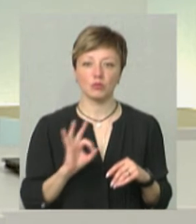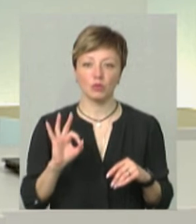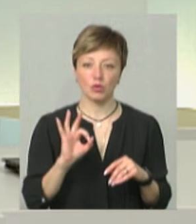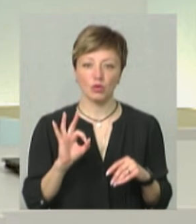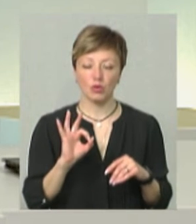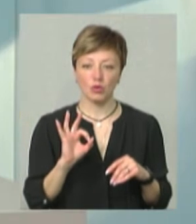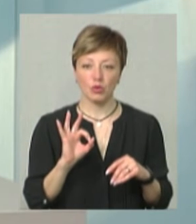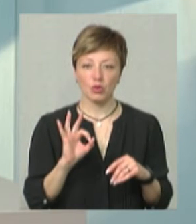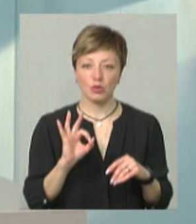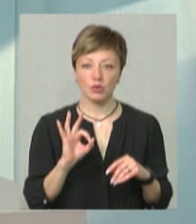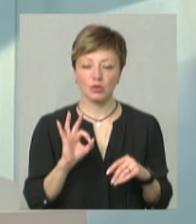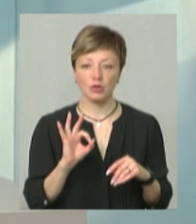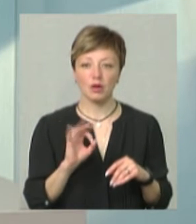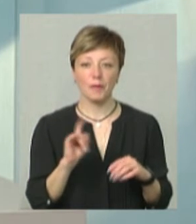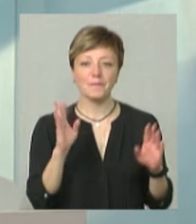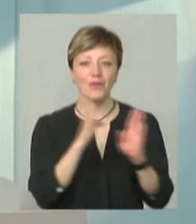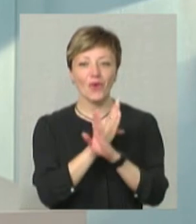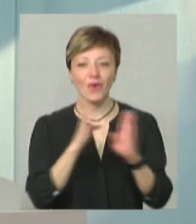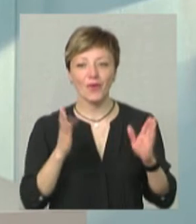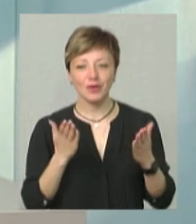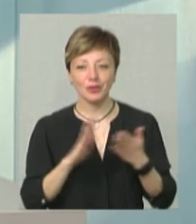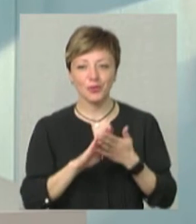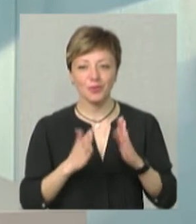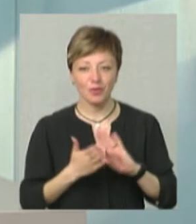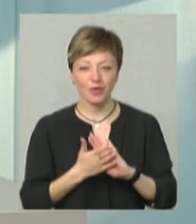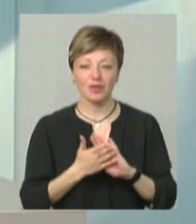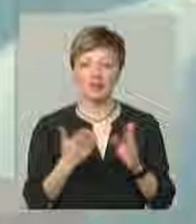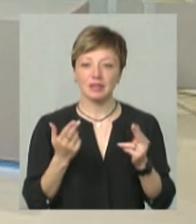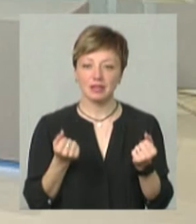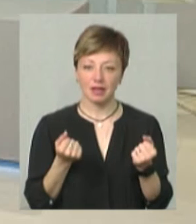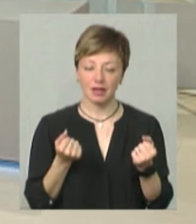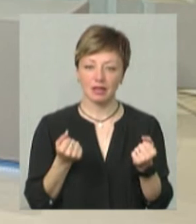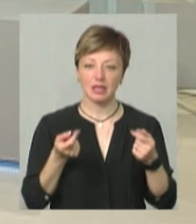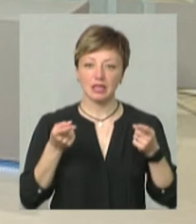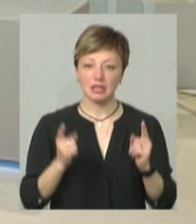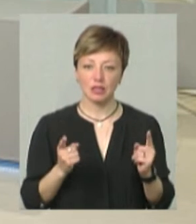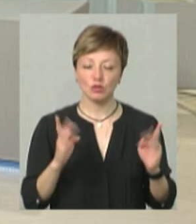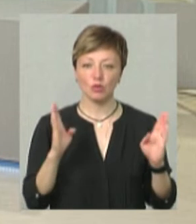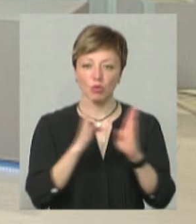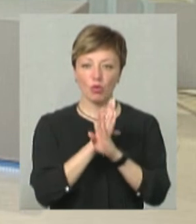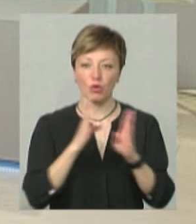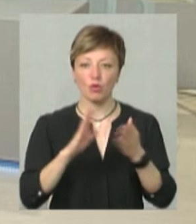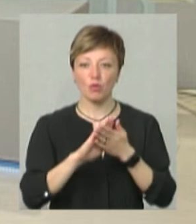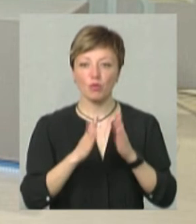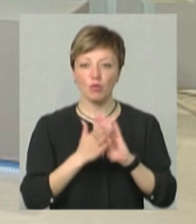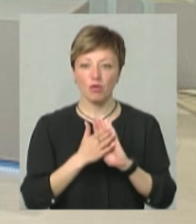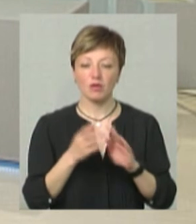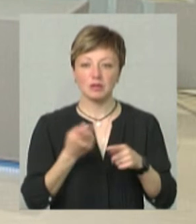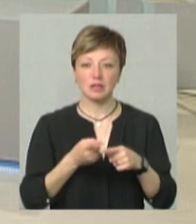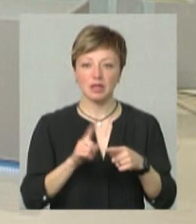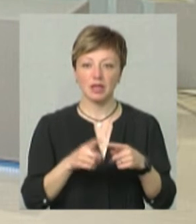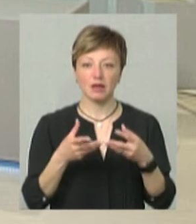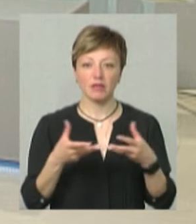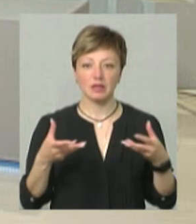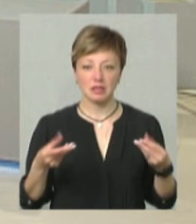А ви за погоду зауважили? щодо погодних умов, так. Дійсно, погодні умови цієї весни